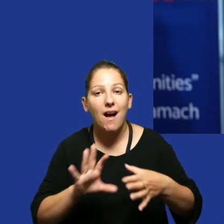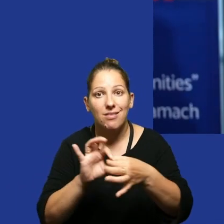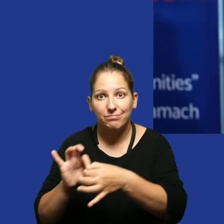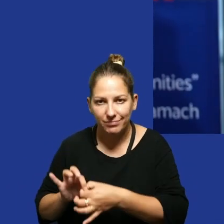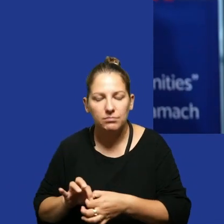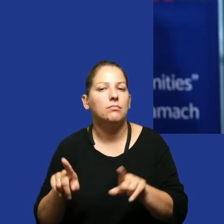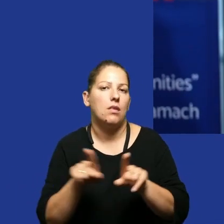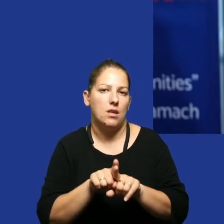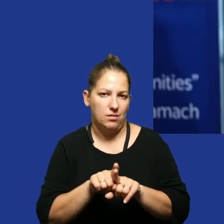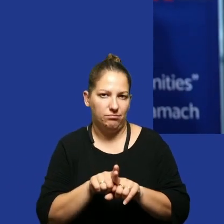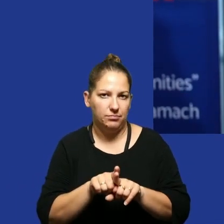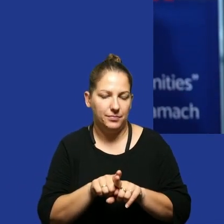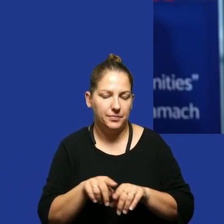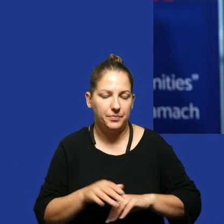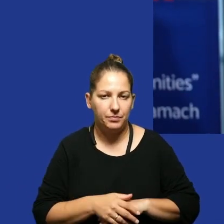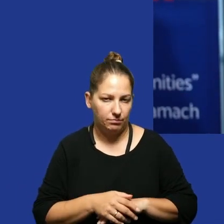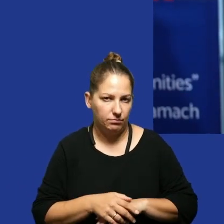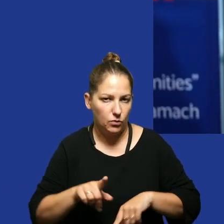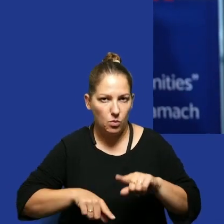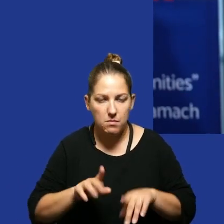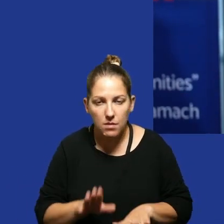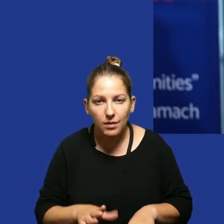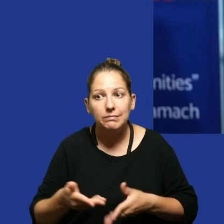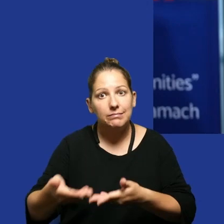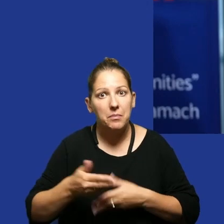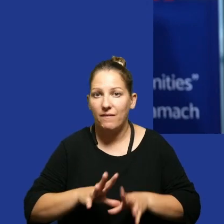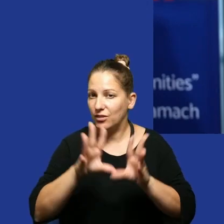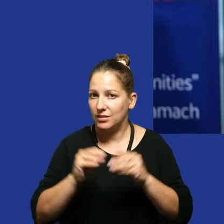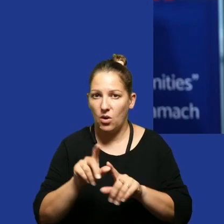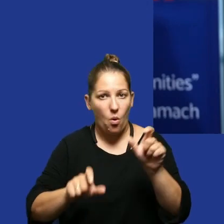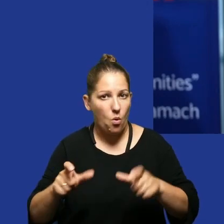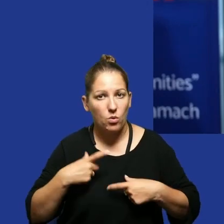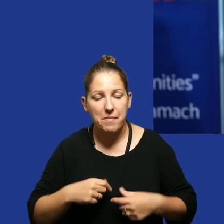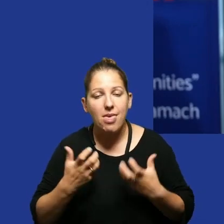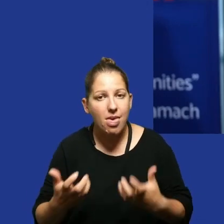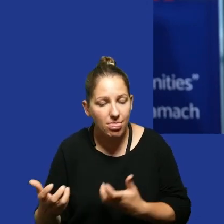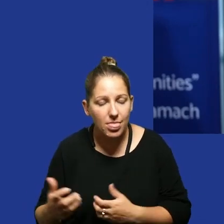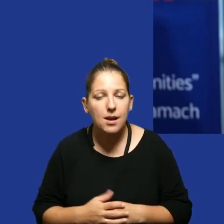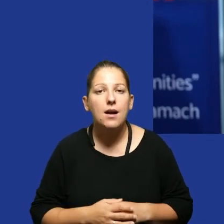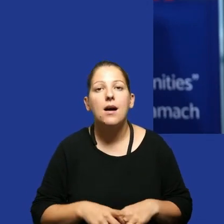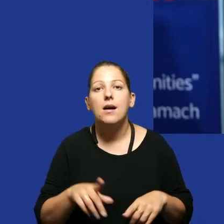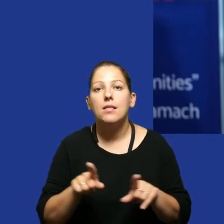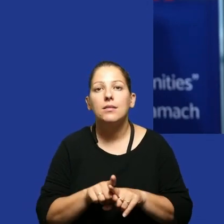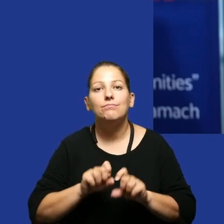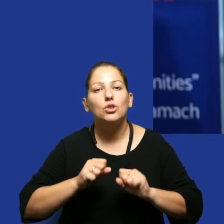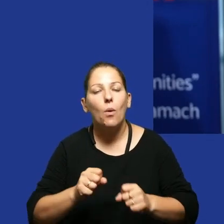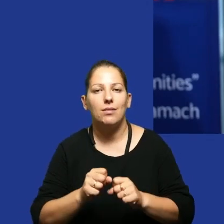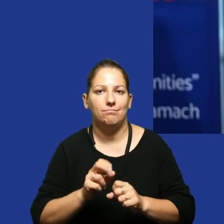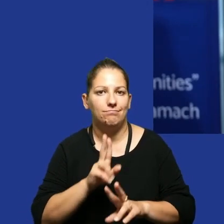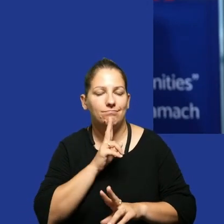też na porządku dziennym więc zapraszam wszystkie osoby chętne ale takie które działają